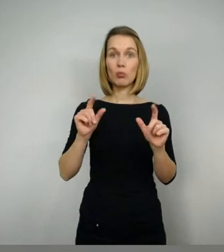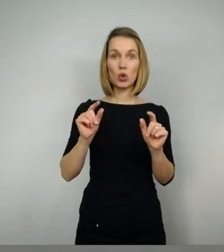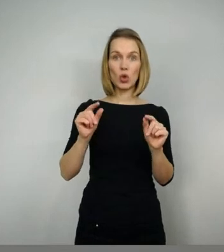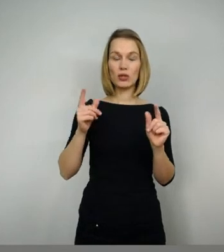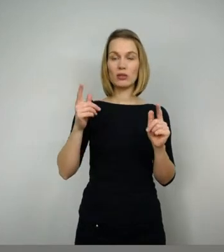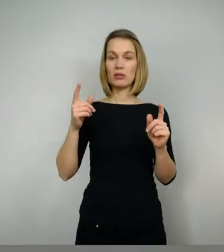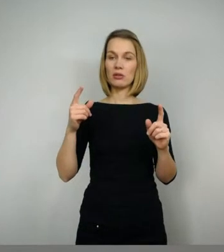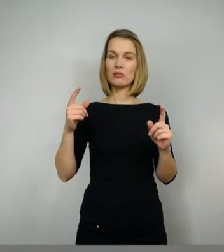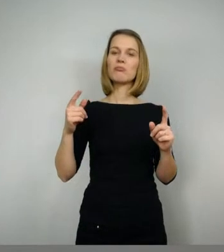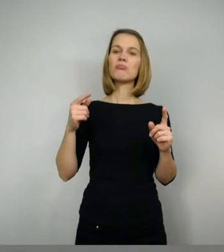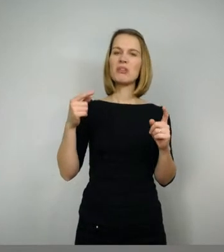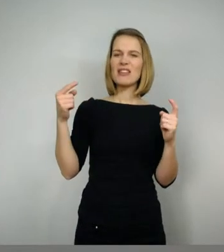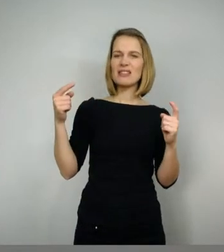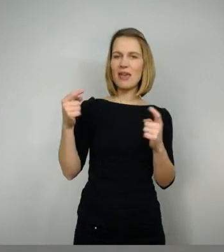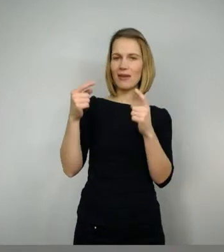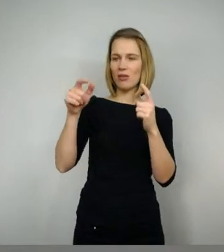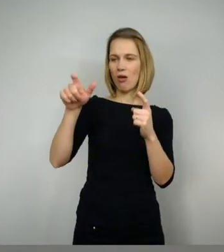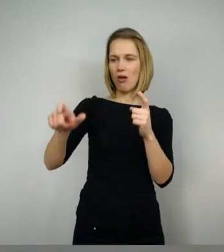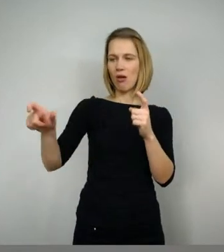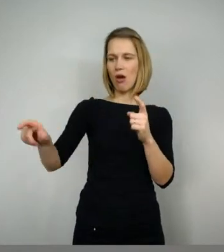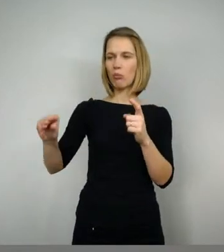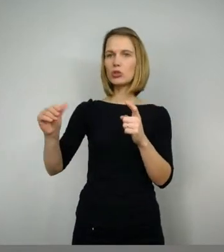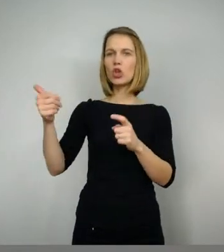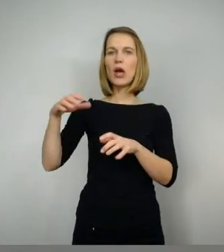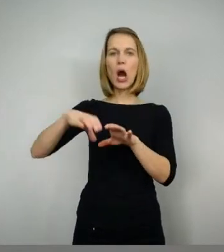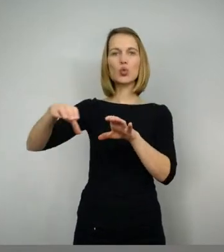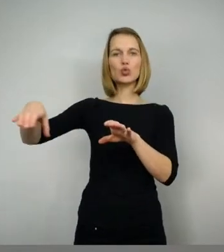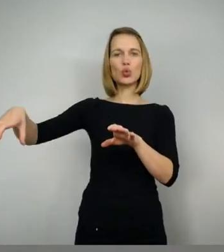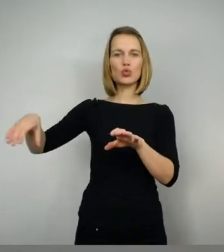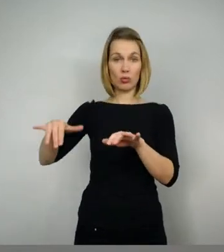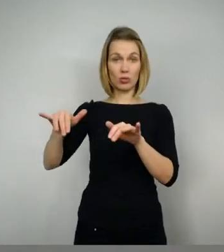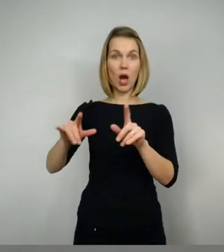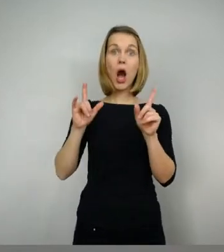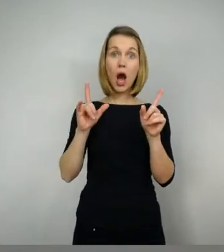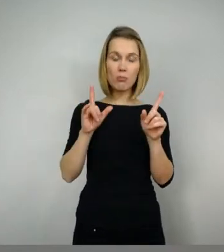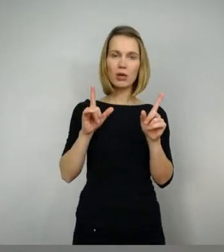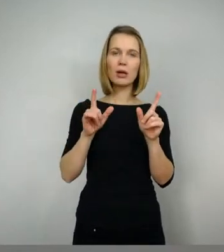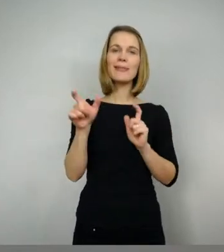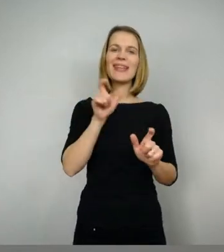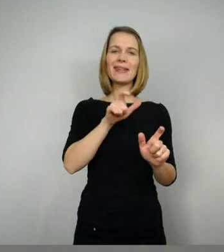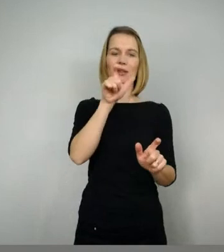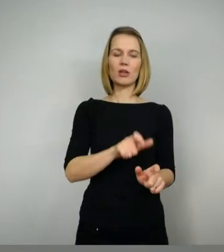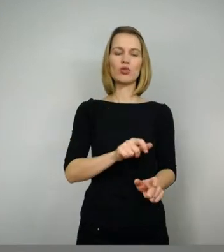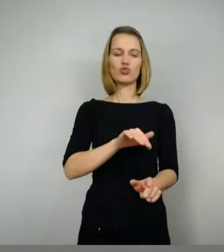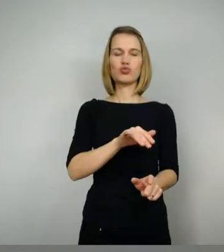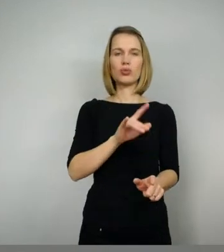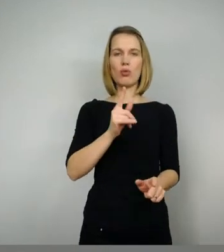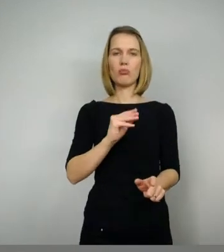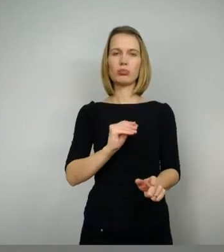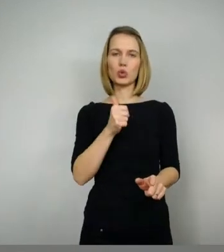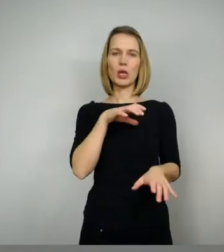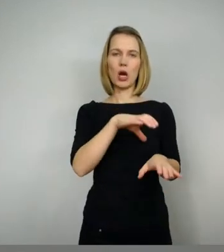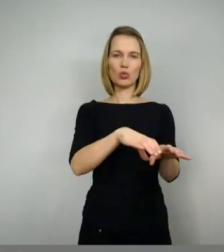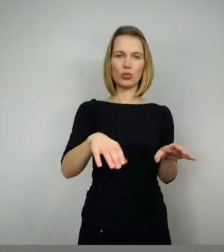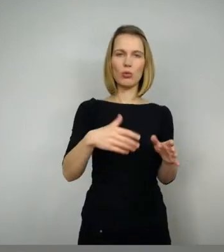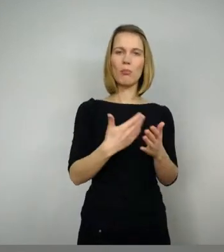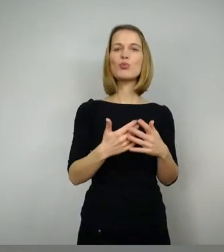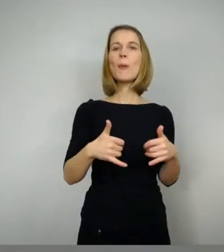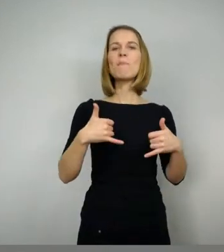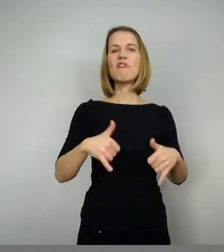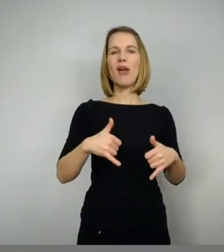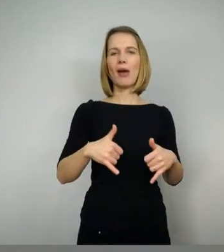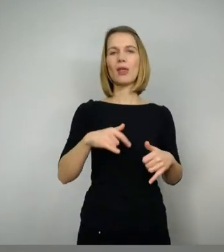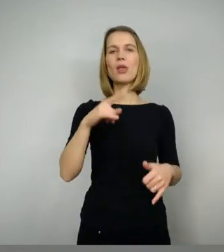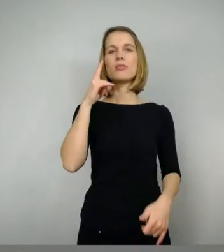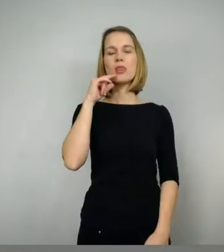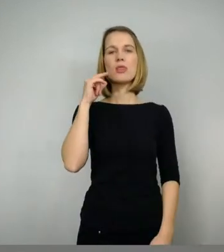Ausrüstungen haben. Aber Dietrich hat auch was dabei. Zuerst sein außergewöhnliches Pferd, das heißt Falke. Falke,